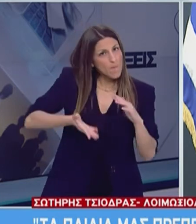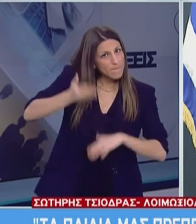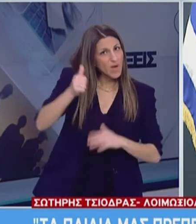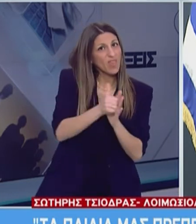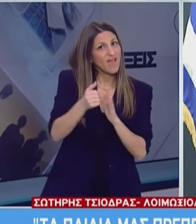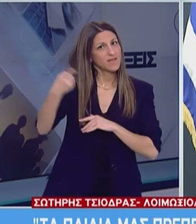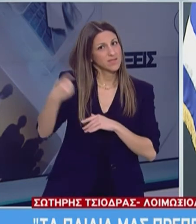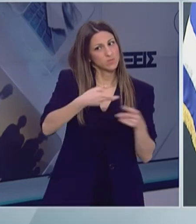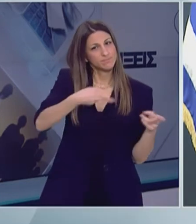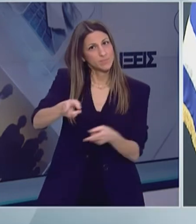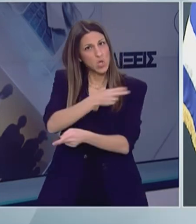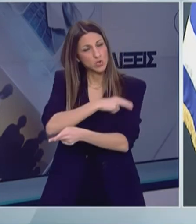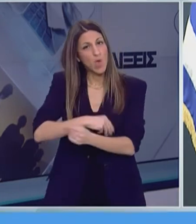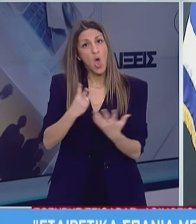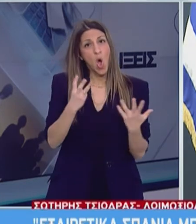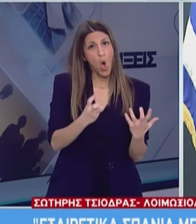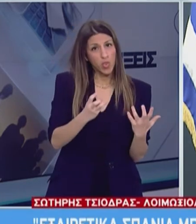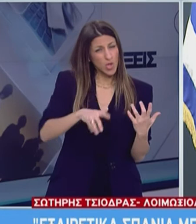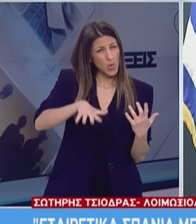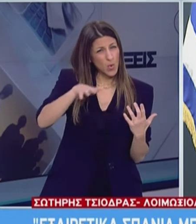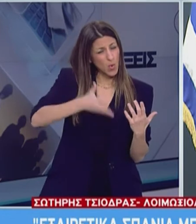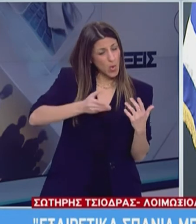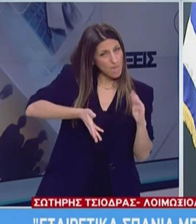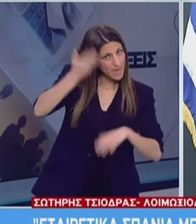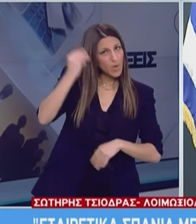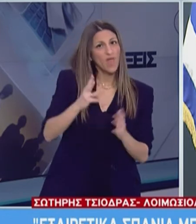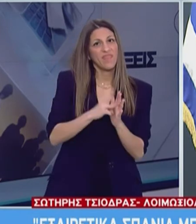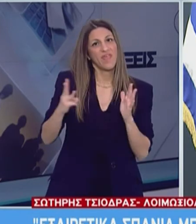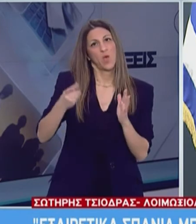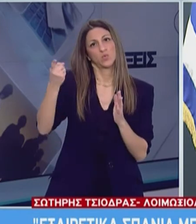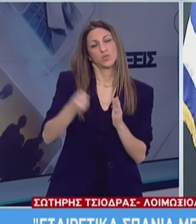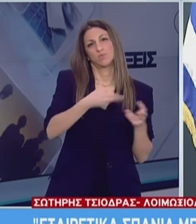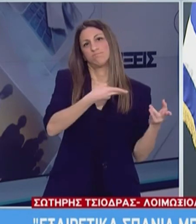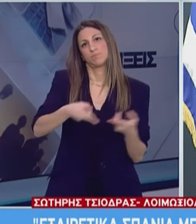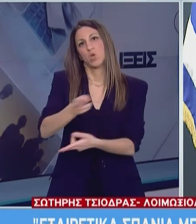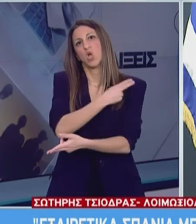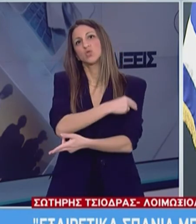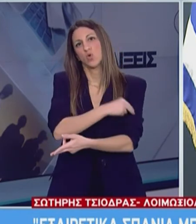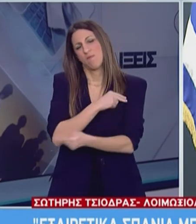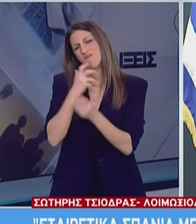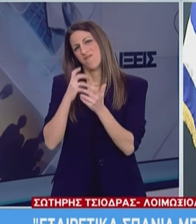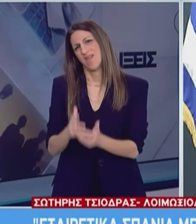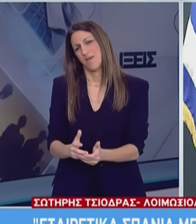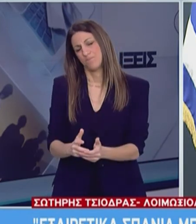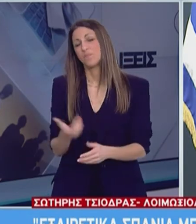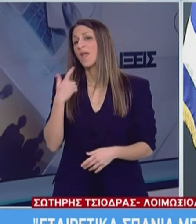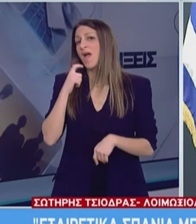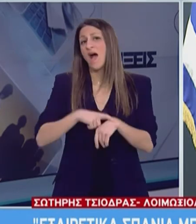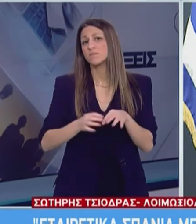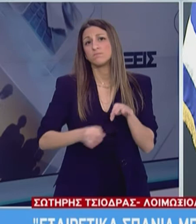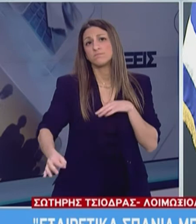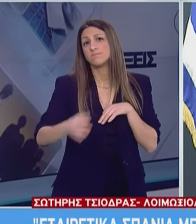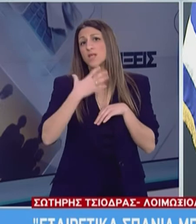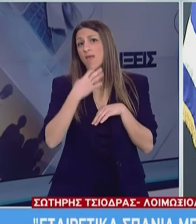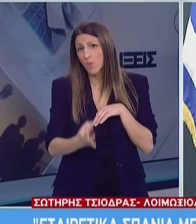16% και 80 ετών και πάνω ήταν 18%. Ο λόγος που παίρνουν όμως τα μέτρα είναι